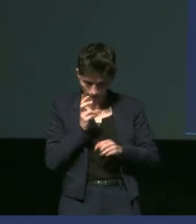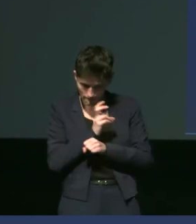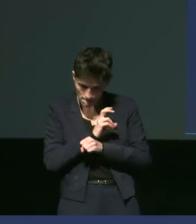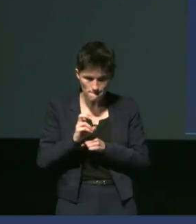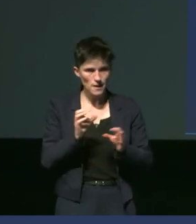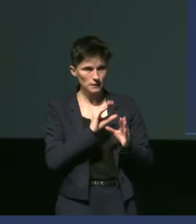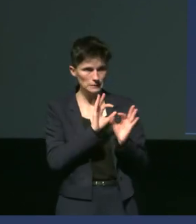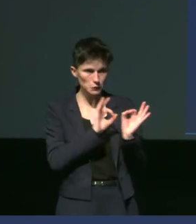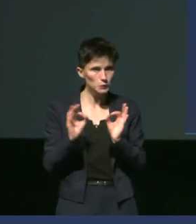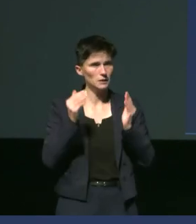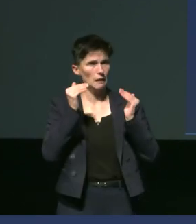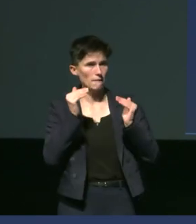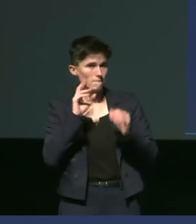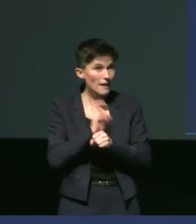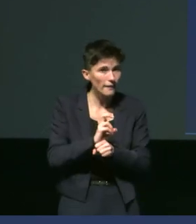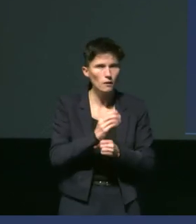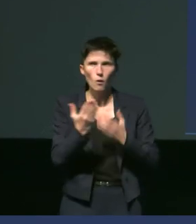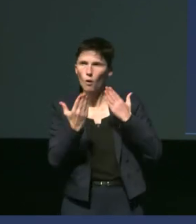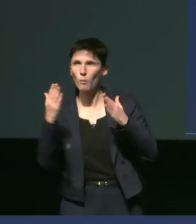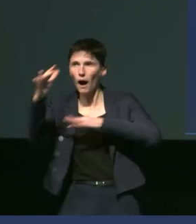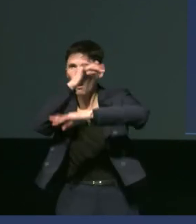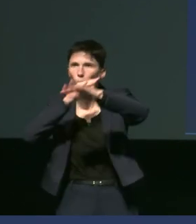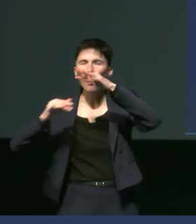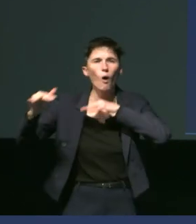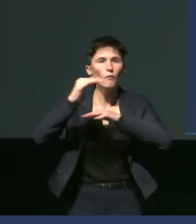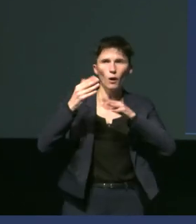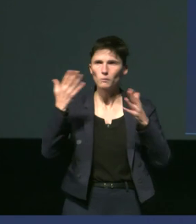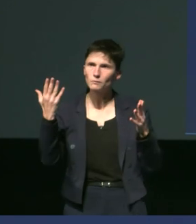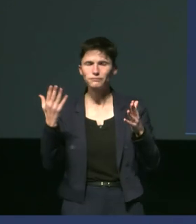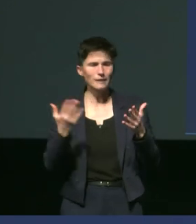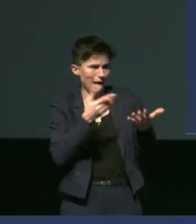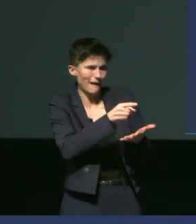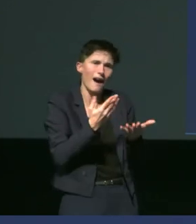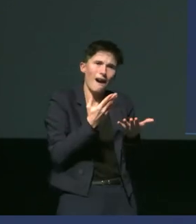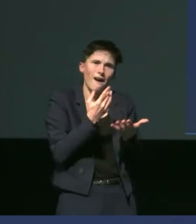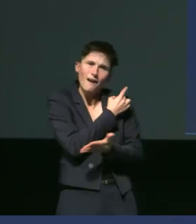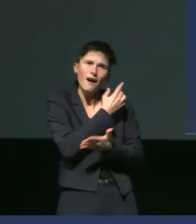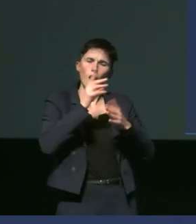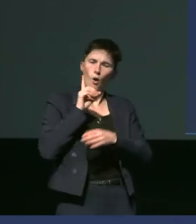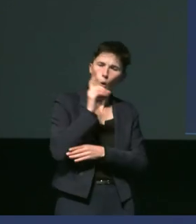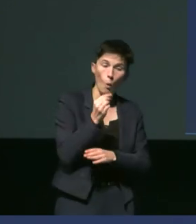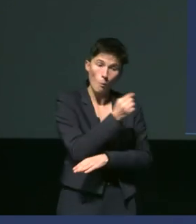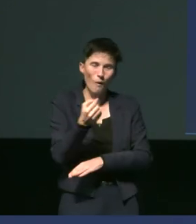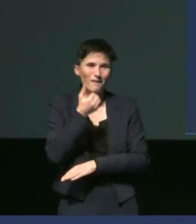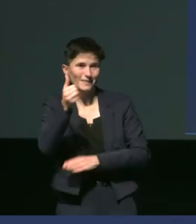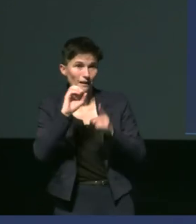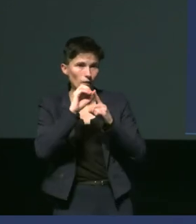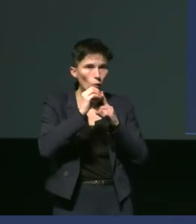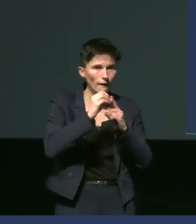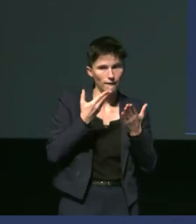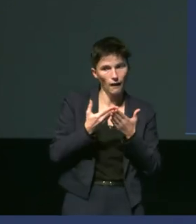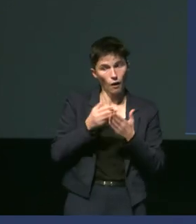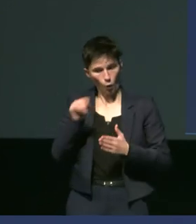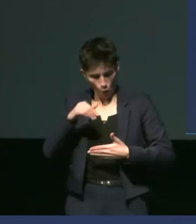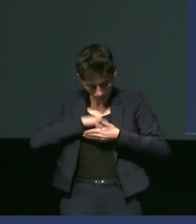la température de l'environnement ici on est dans une eau à moins moins un degré environ ils sont capables de maintenir une température interne à 38 degrés